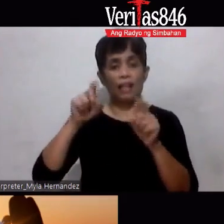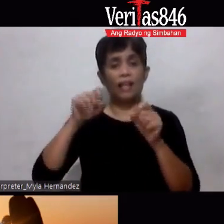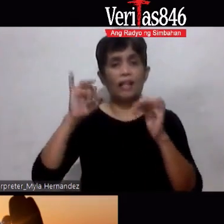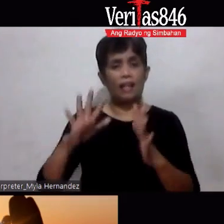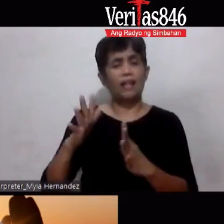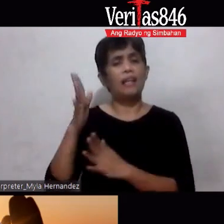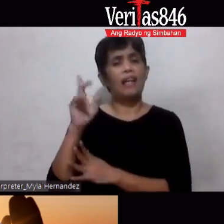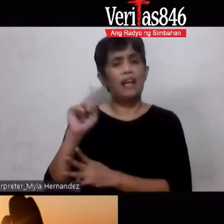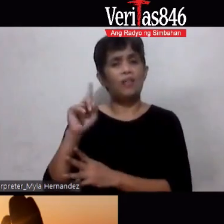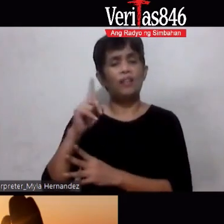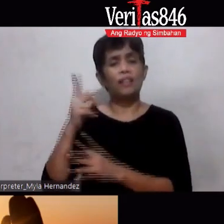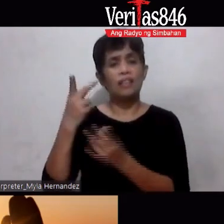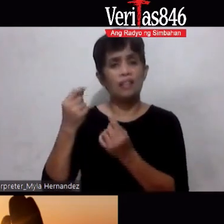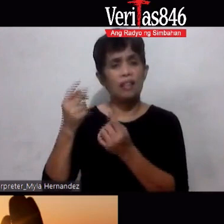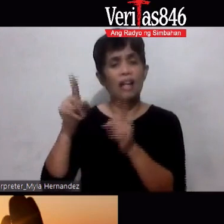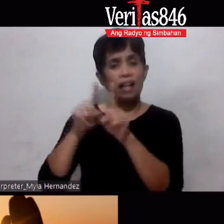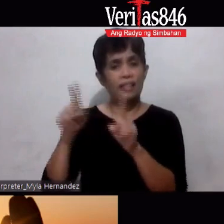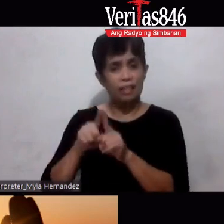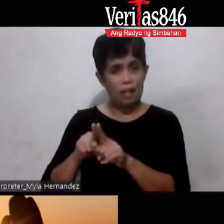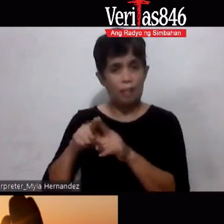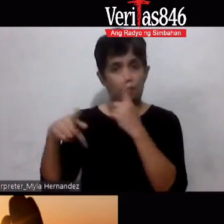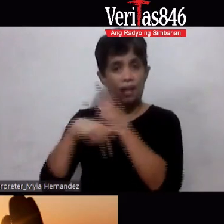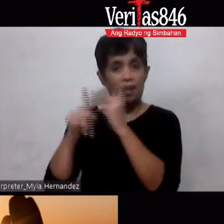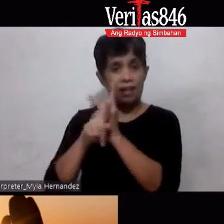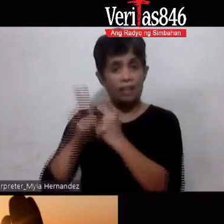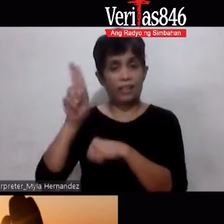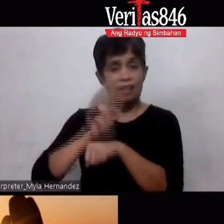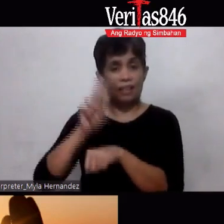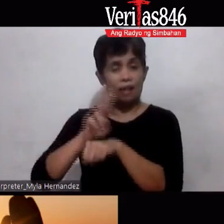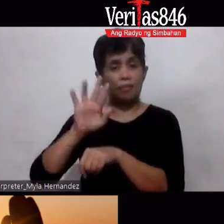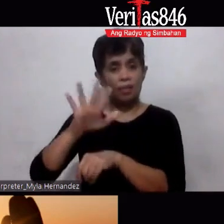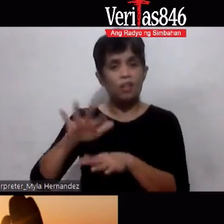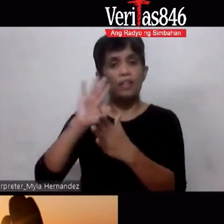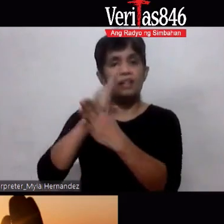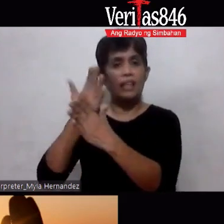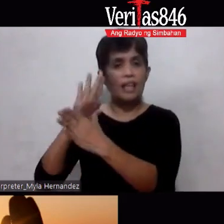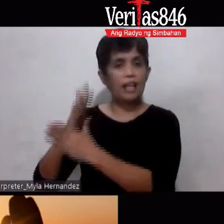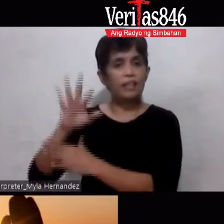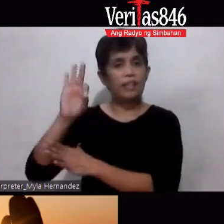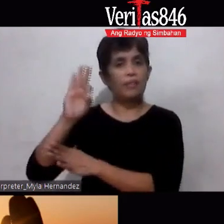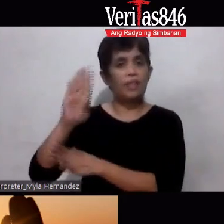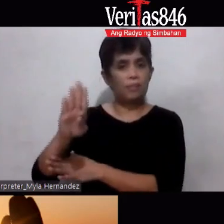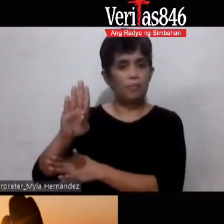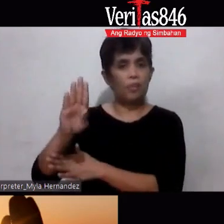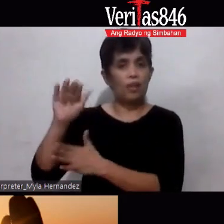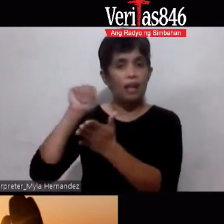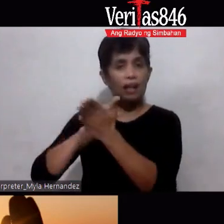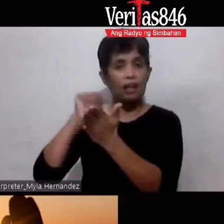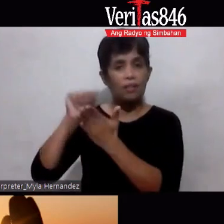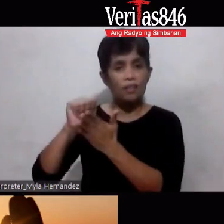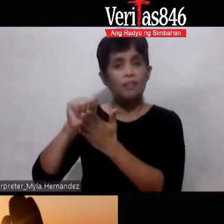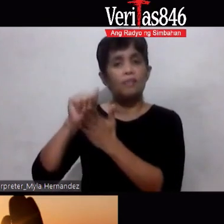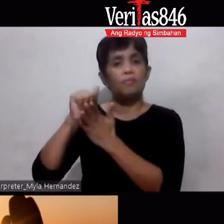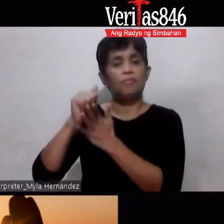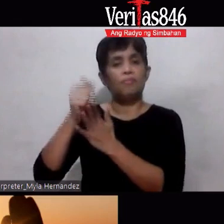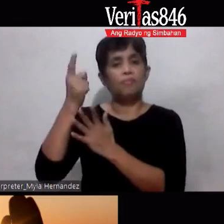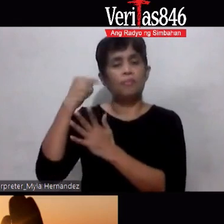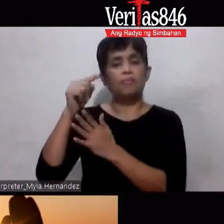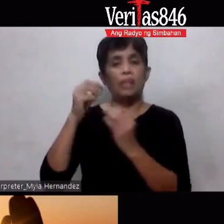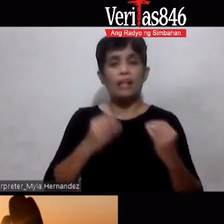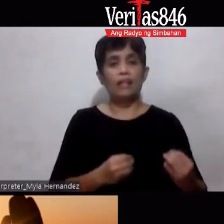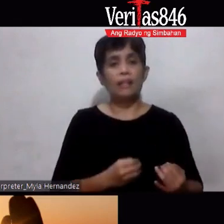natural quality corporation i-share nyo at i-share nyo sa aming facebook account okay para maging